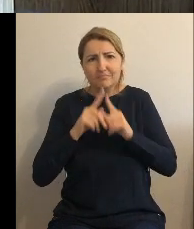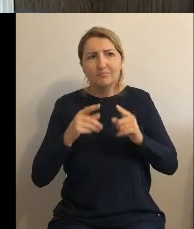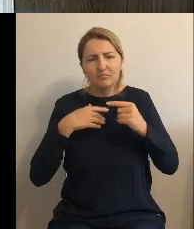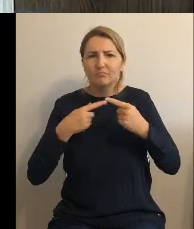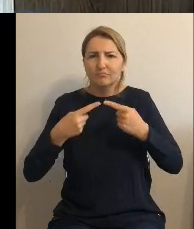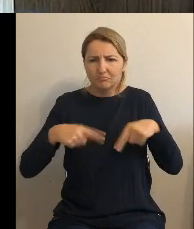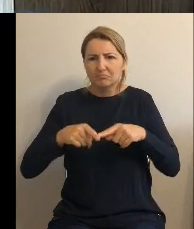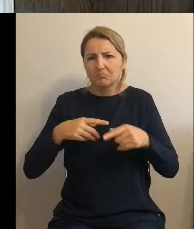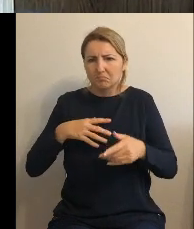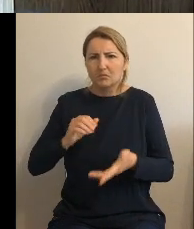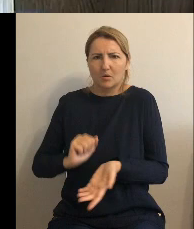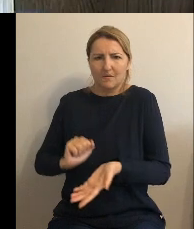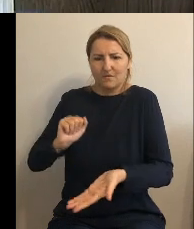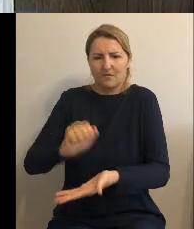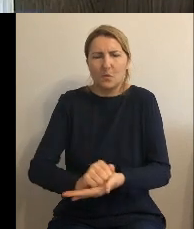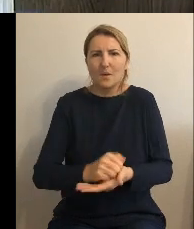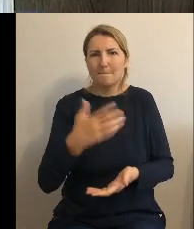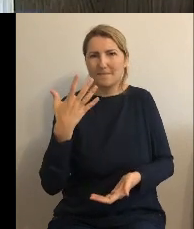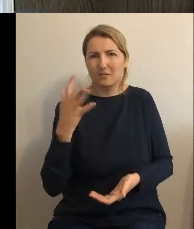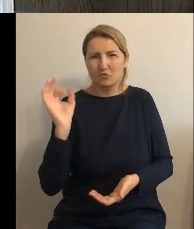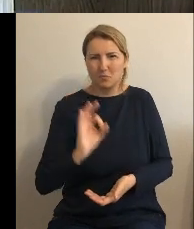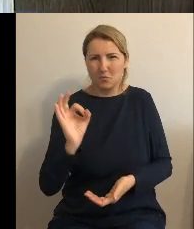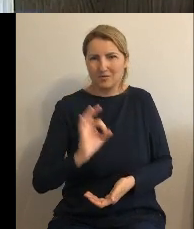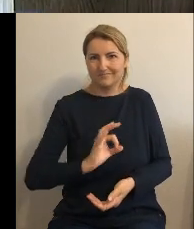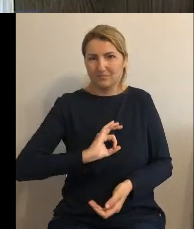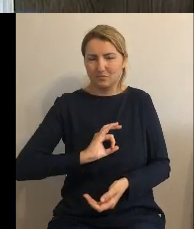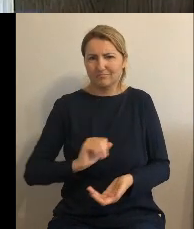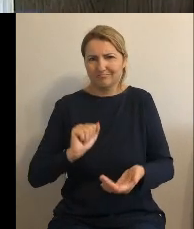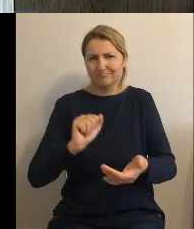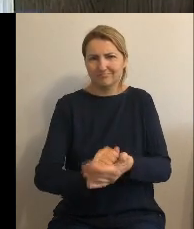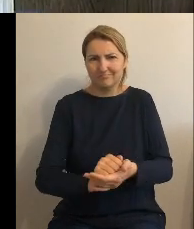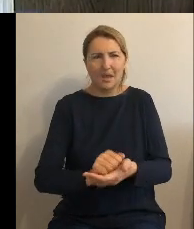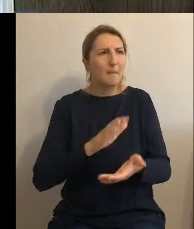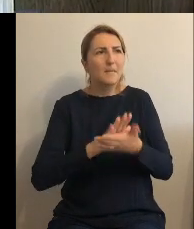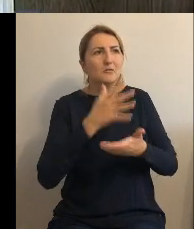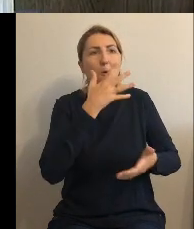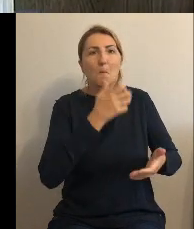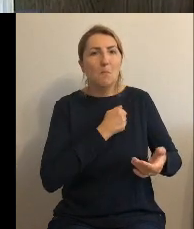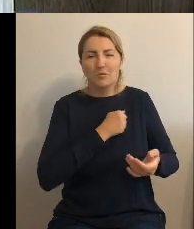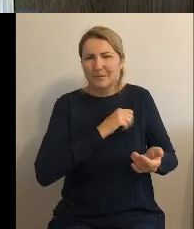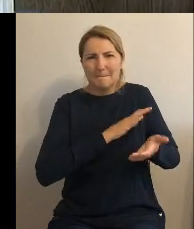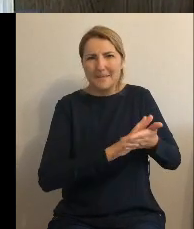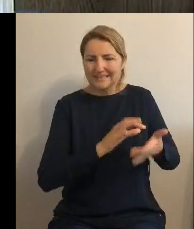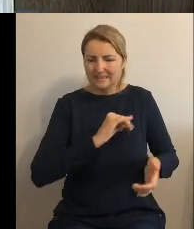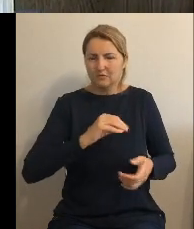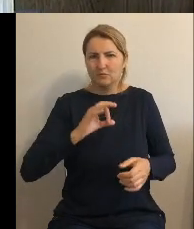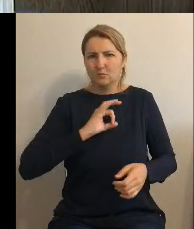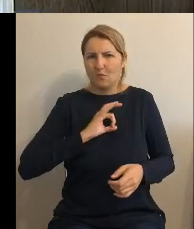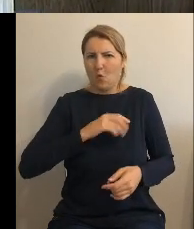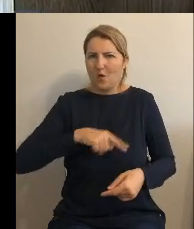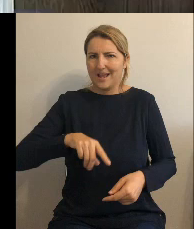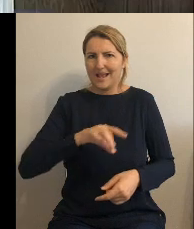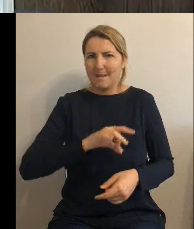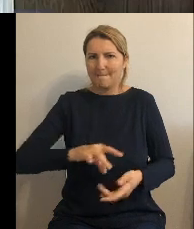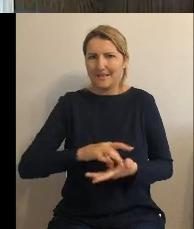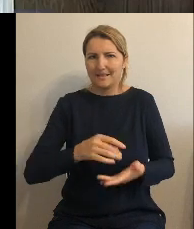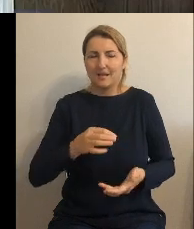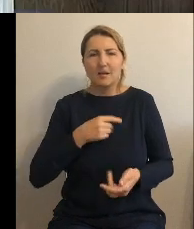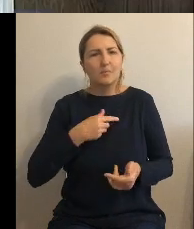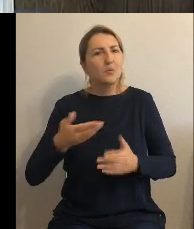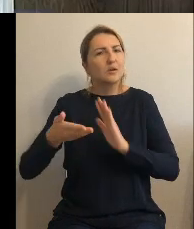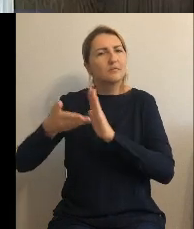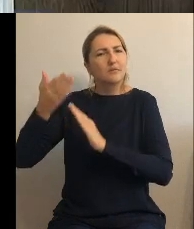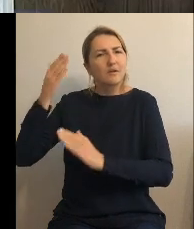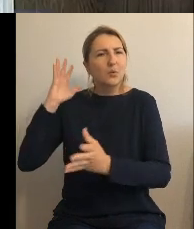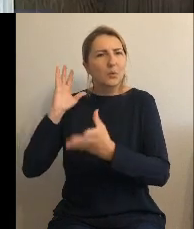kosztów nawet w tym roku, bez zaciągania żadnego zobowiązania. Przygotowywaliśmy się tutaj od wielu miesięcy już do modernizacji sieci